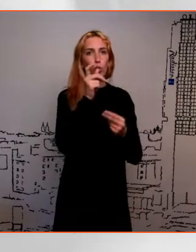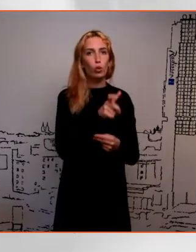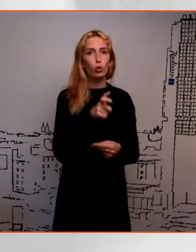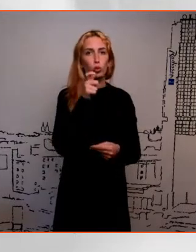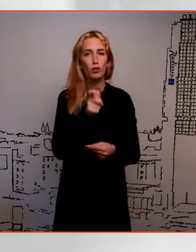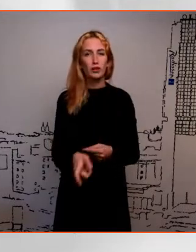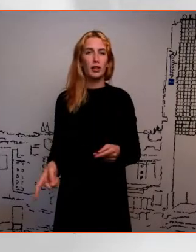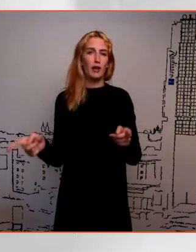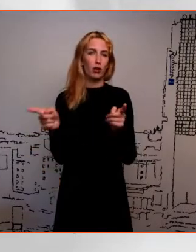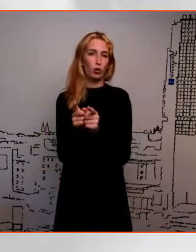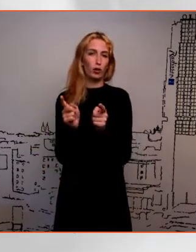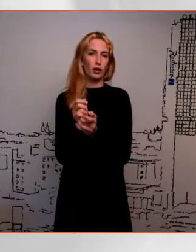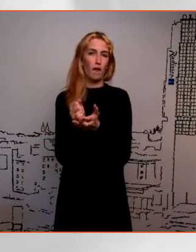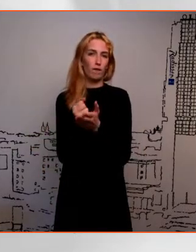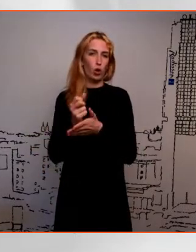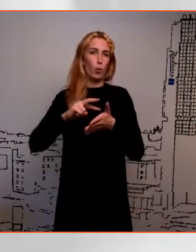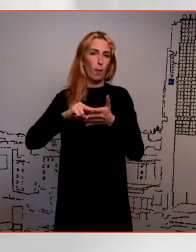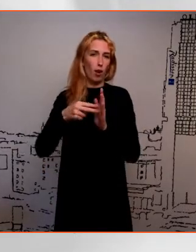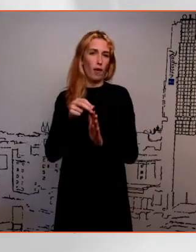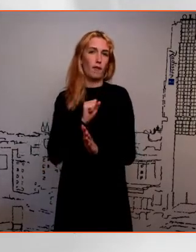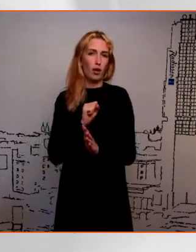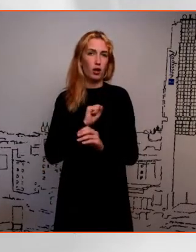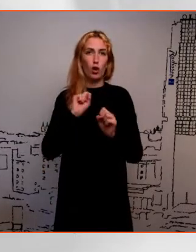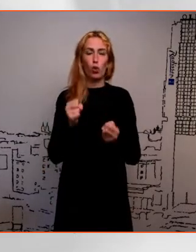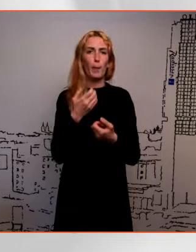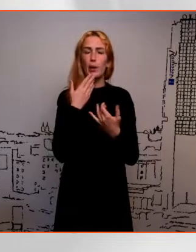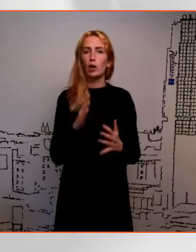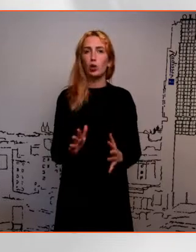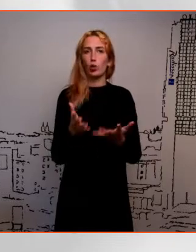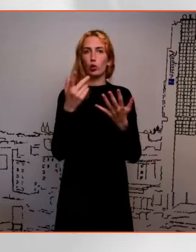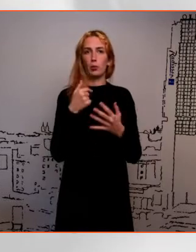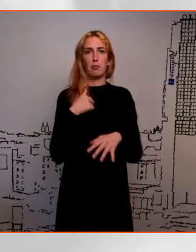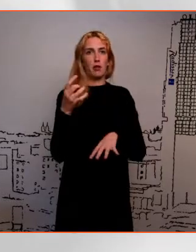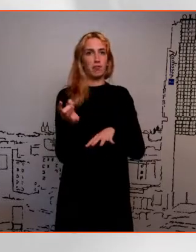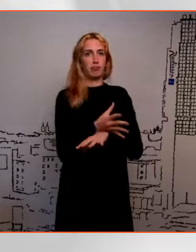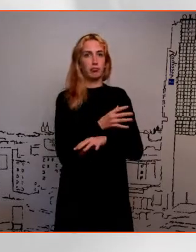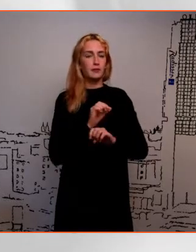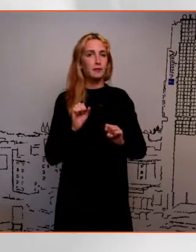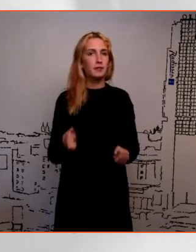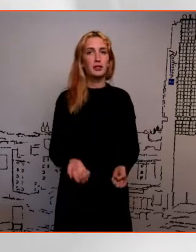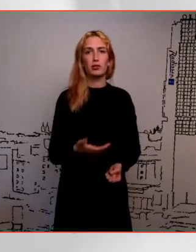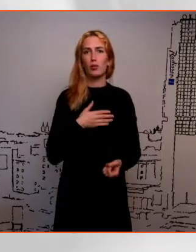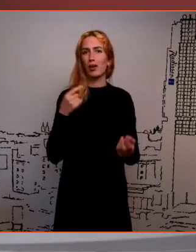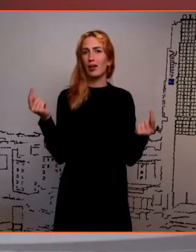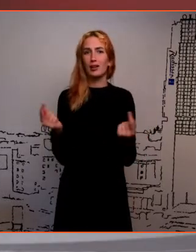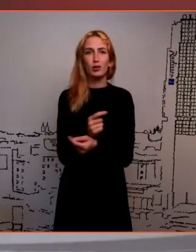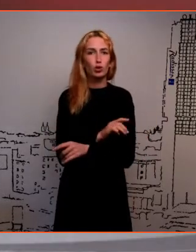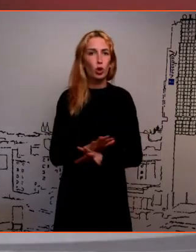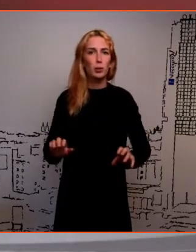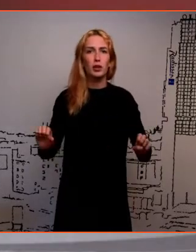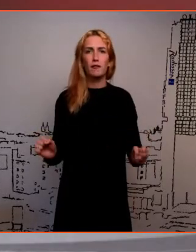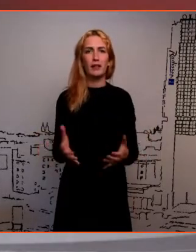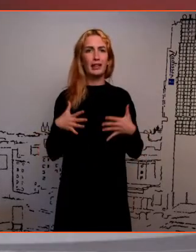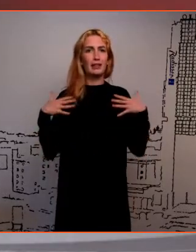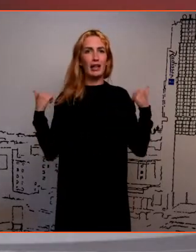plaan ikka, et kui midagi juhtub, mida koondatakse või kui mulle ei sobi enam või midagi juhtub